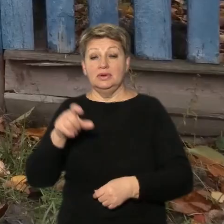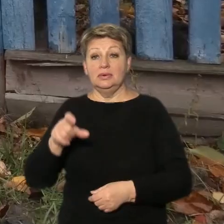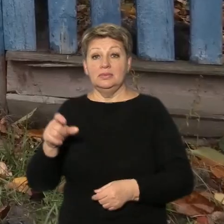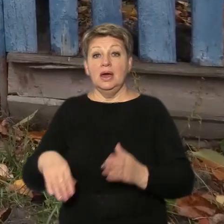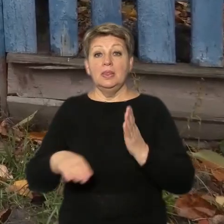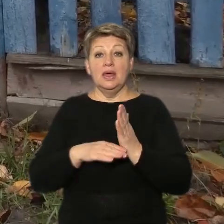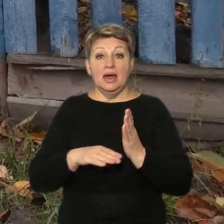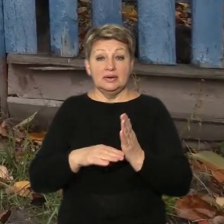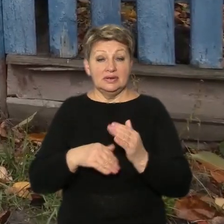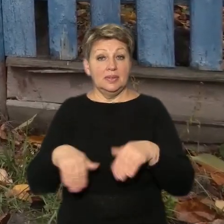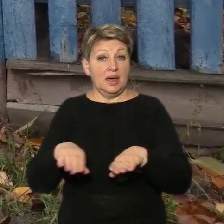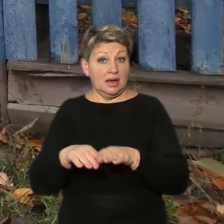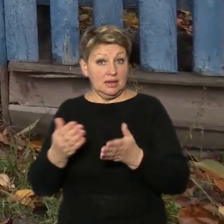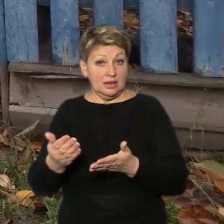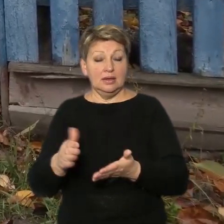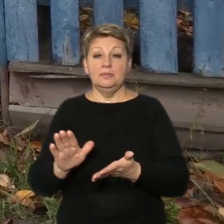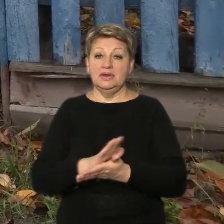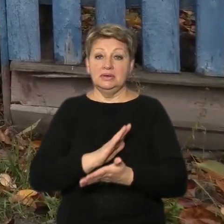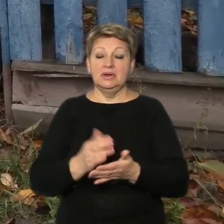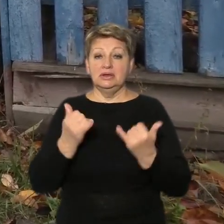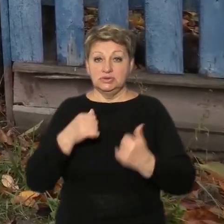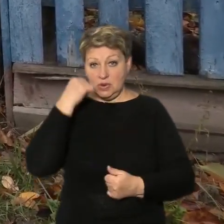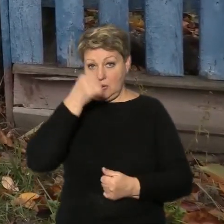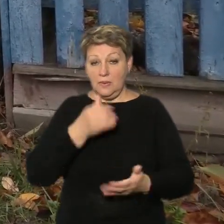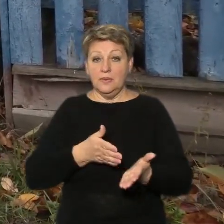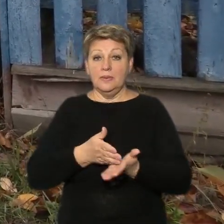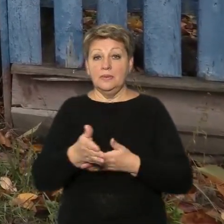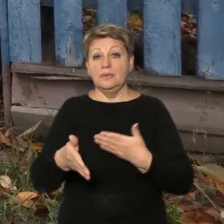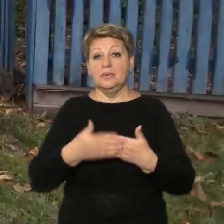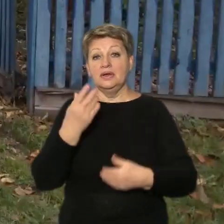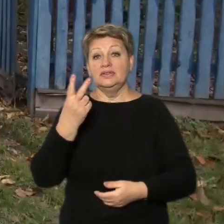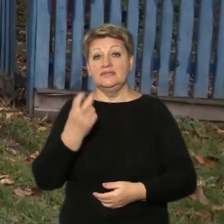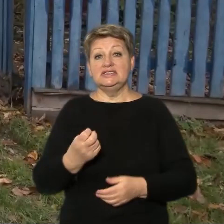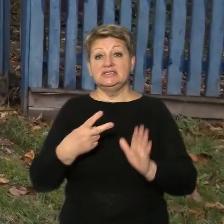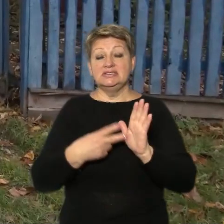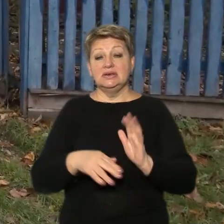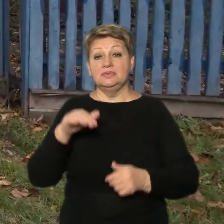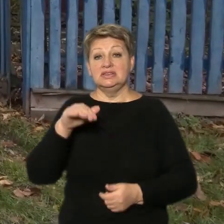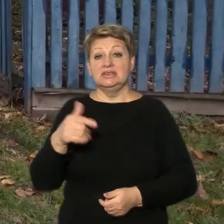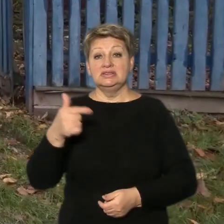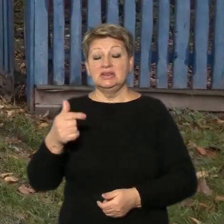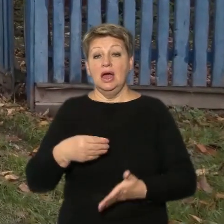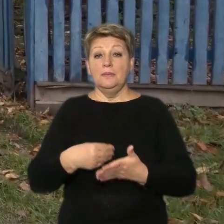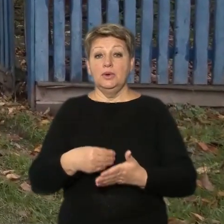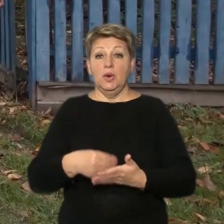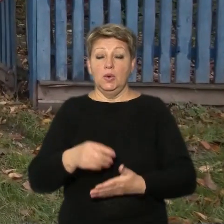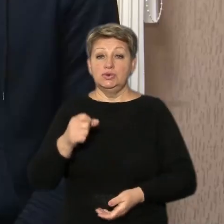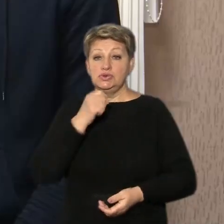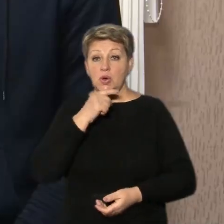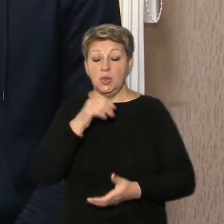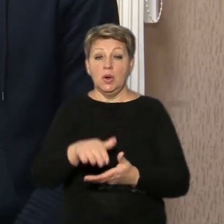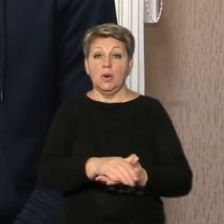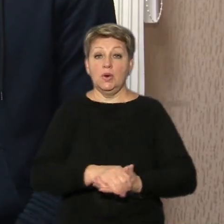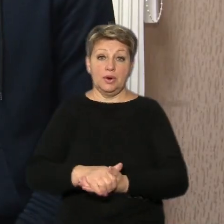деревина безоплатна. На це цьогоріч спрямували близько 270 тисяч гривень із бюджету Золотоніської громади,